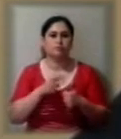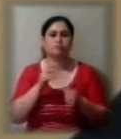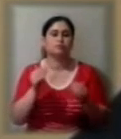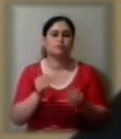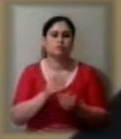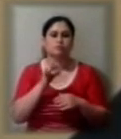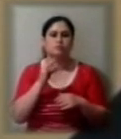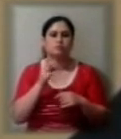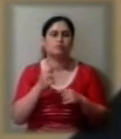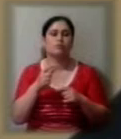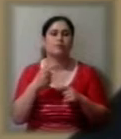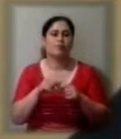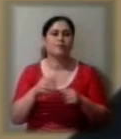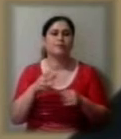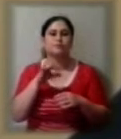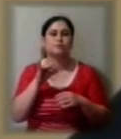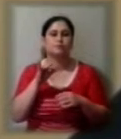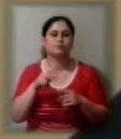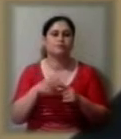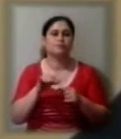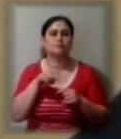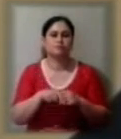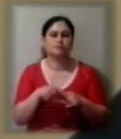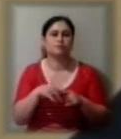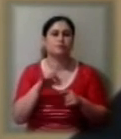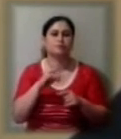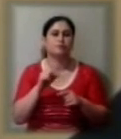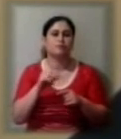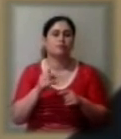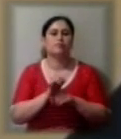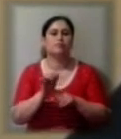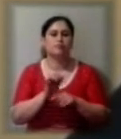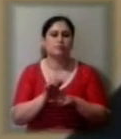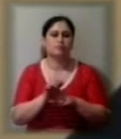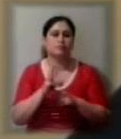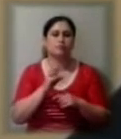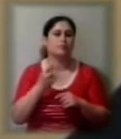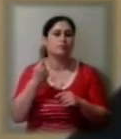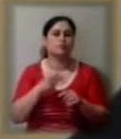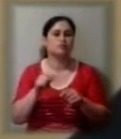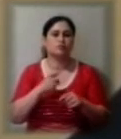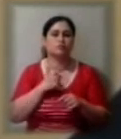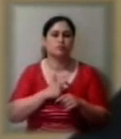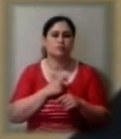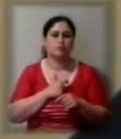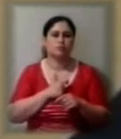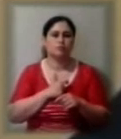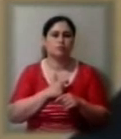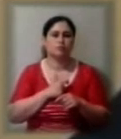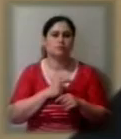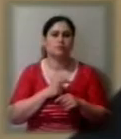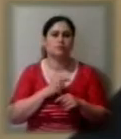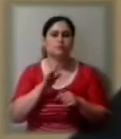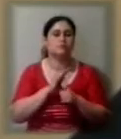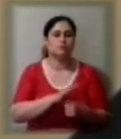споживача. Але при цьому, щоб національний виробник не почував себе затиснутим через